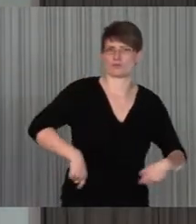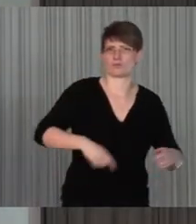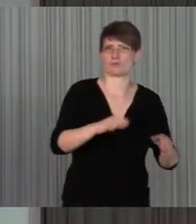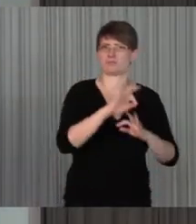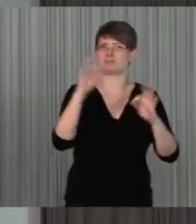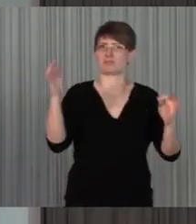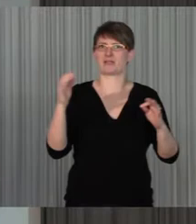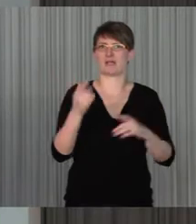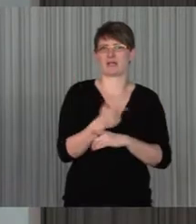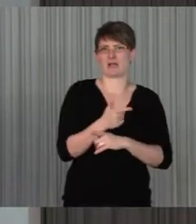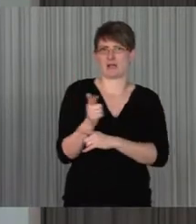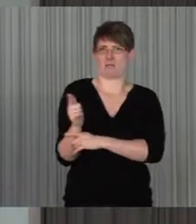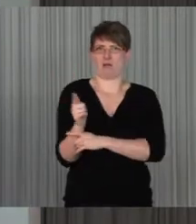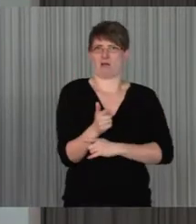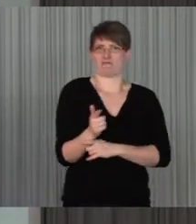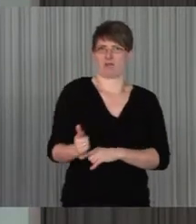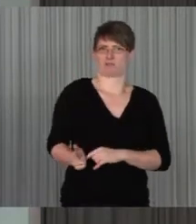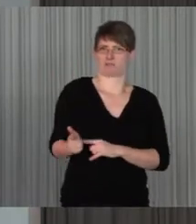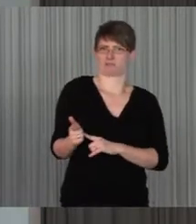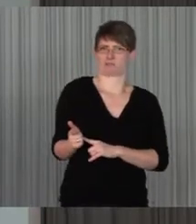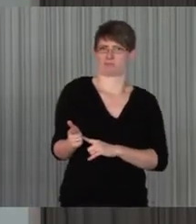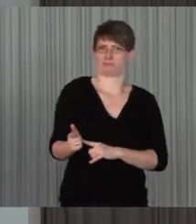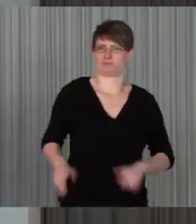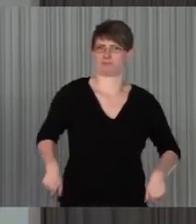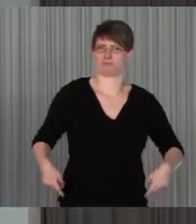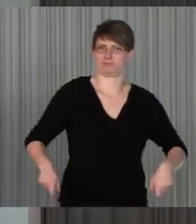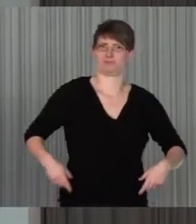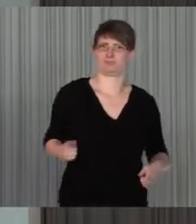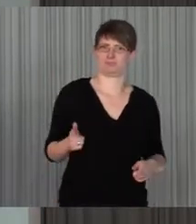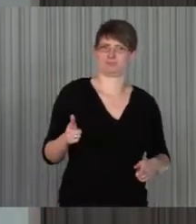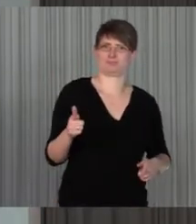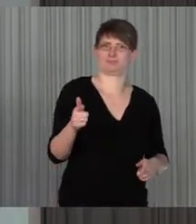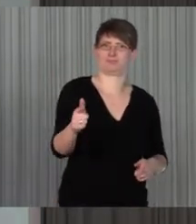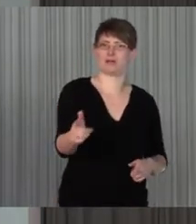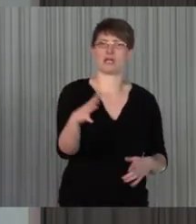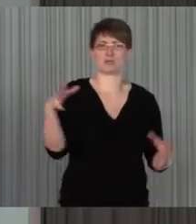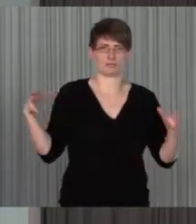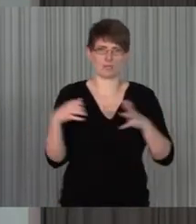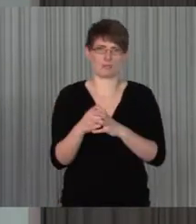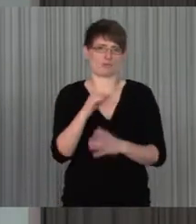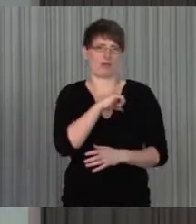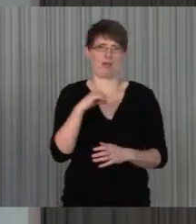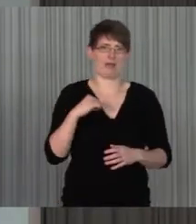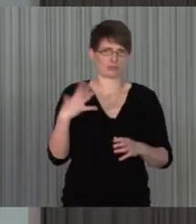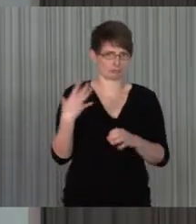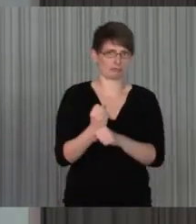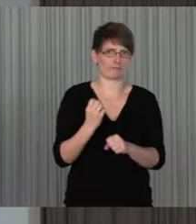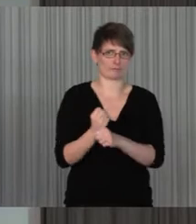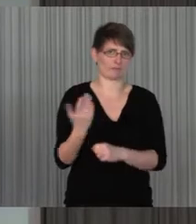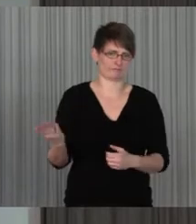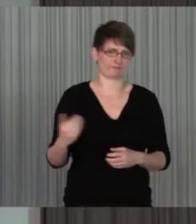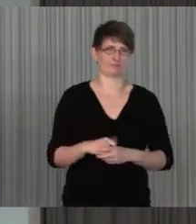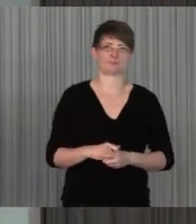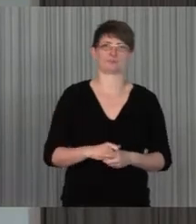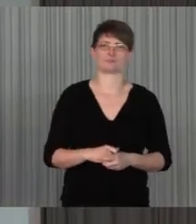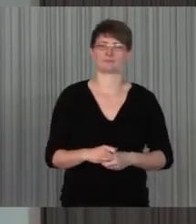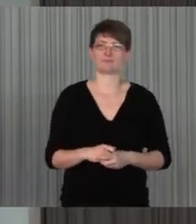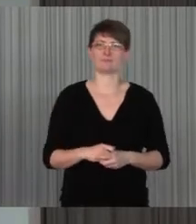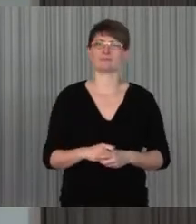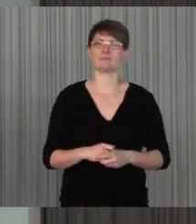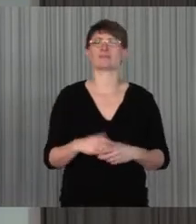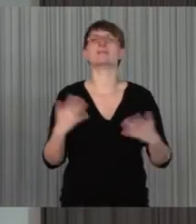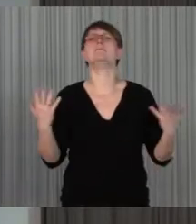natürlich sehr gut bei Kamera fahren und Ähnliches, das genutzt werden, gemeinsam oder alleinig, in der Regel, wie die Möglichkeiten ist, das sind